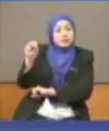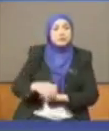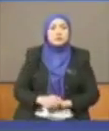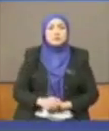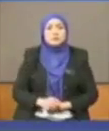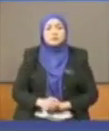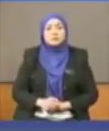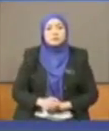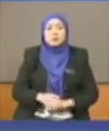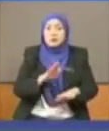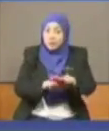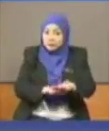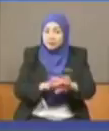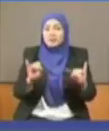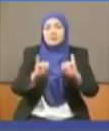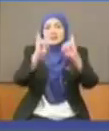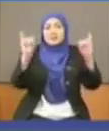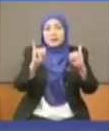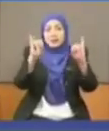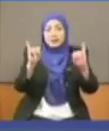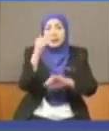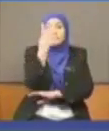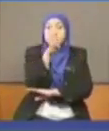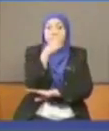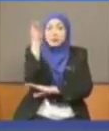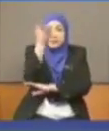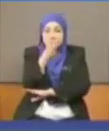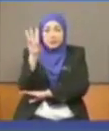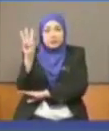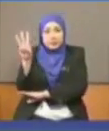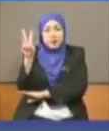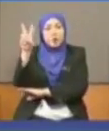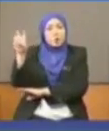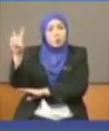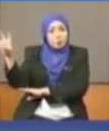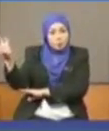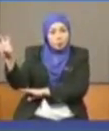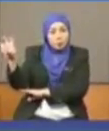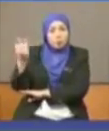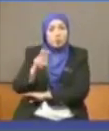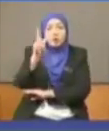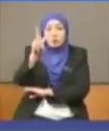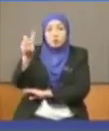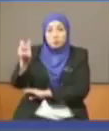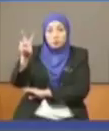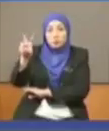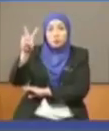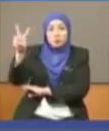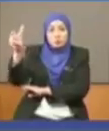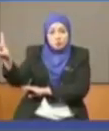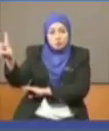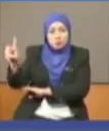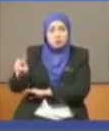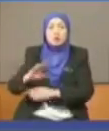Pada hari Isnin ini, pada 14 Jun, pada 14 Jun 2021, sijil slip